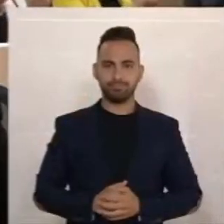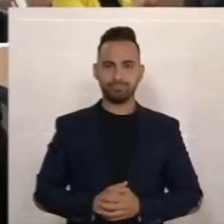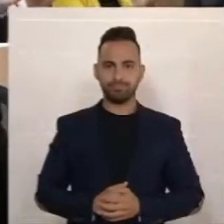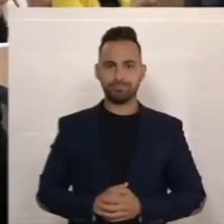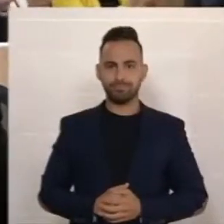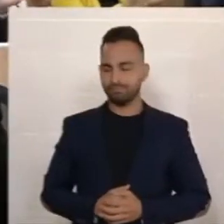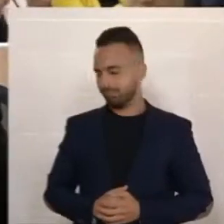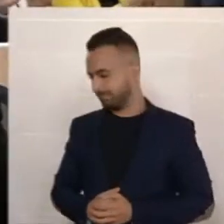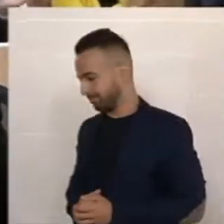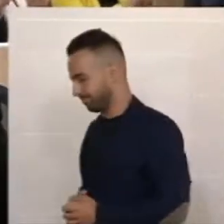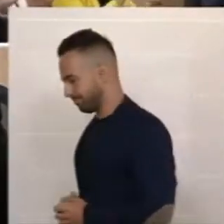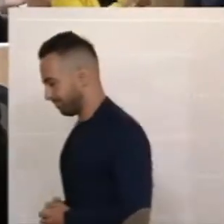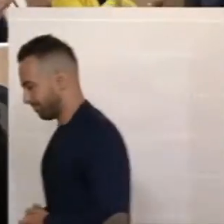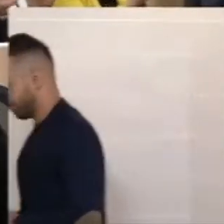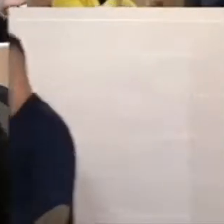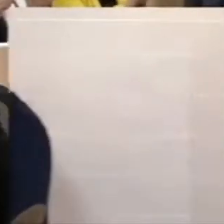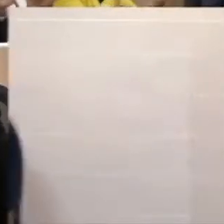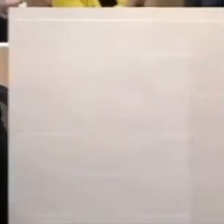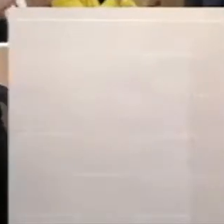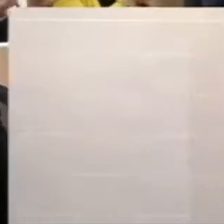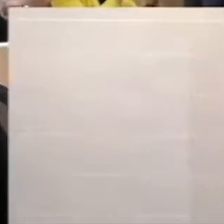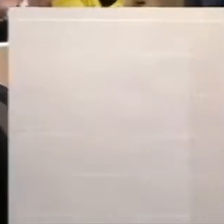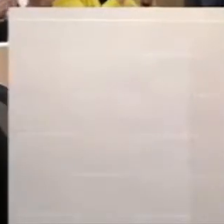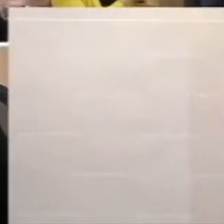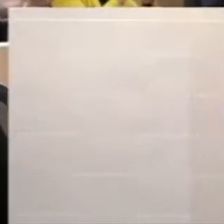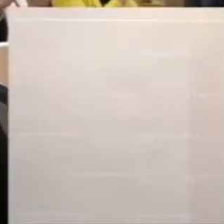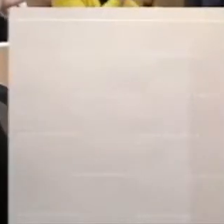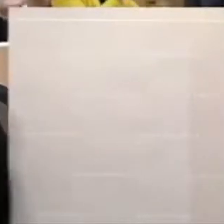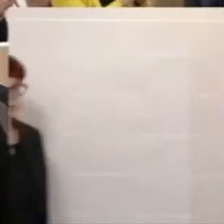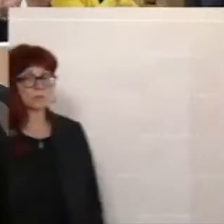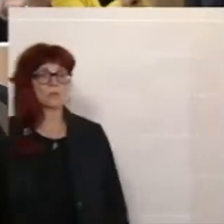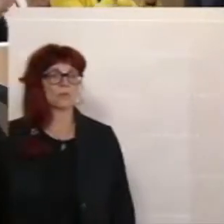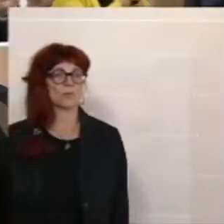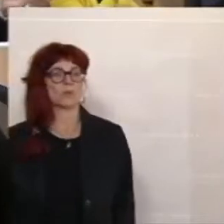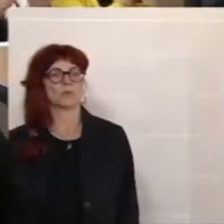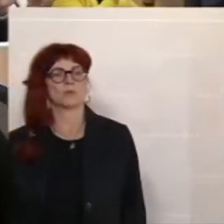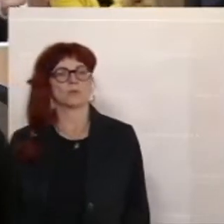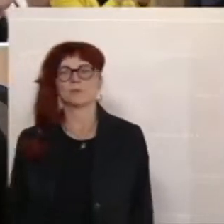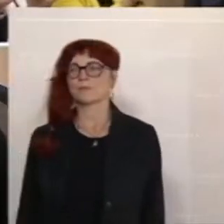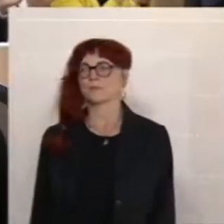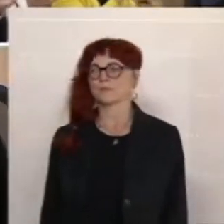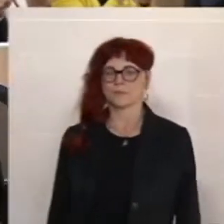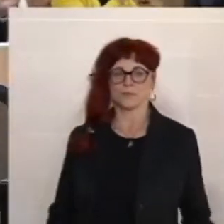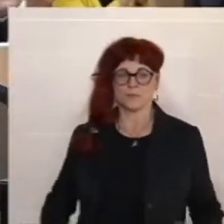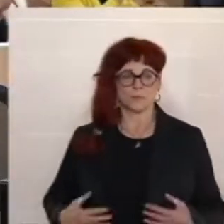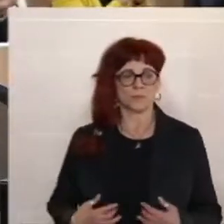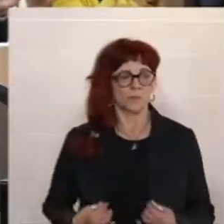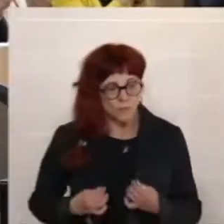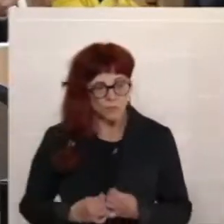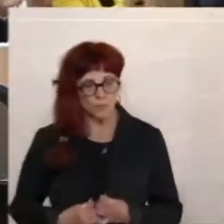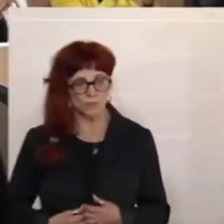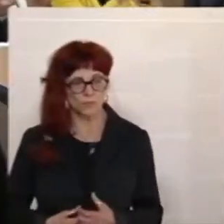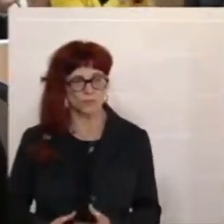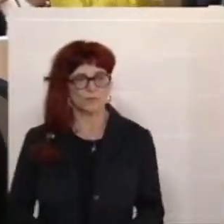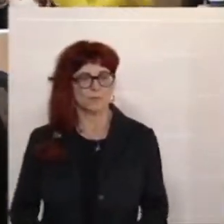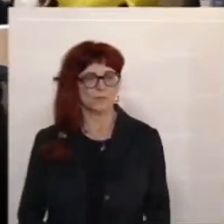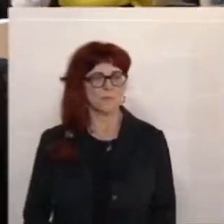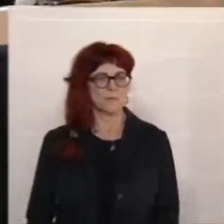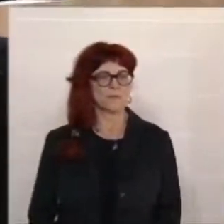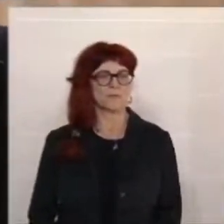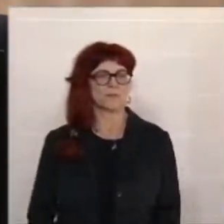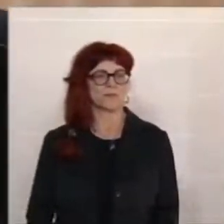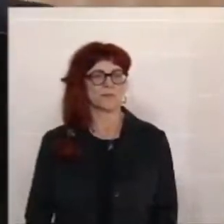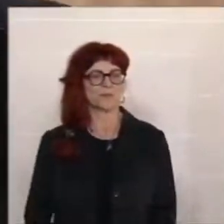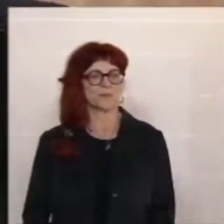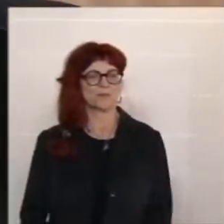Im August, September, Oktober werden die Menschen die Entlastung spüren, so Bundeskanzler Karl Nehammer jetzt in seiner Wortmeldung. Er rügt